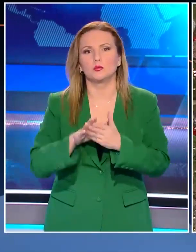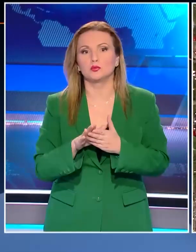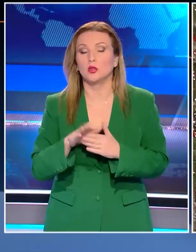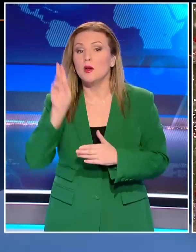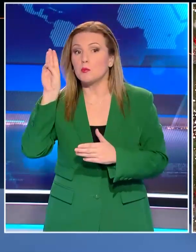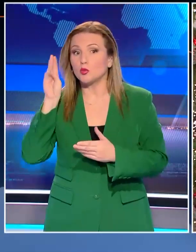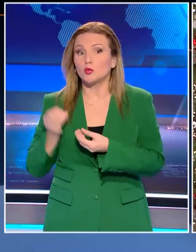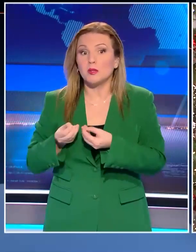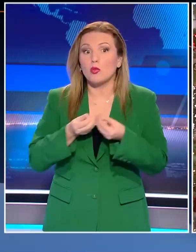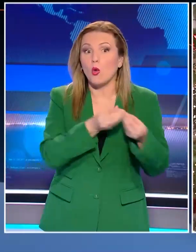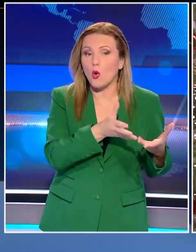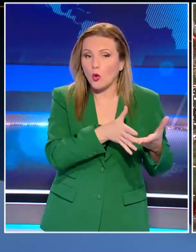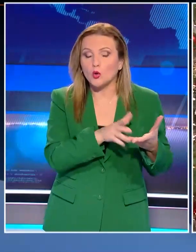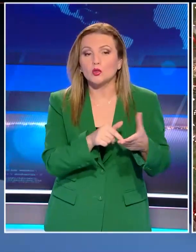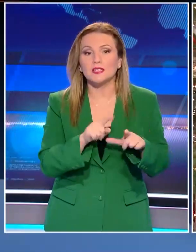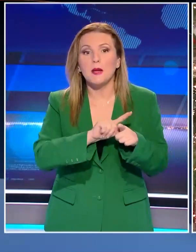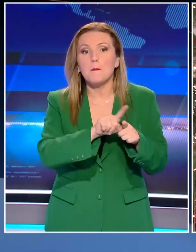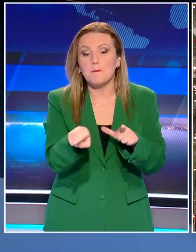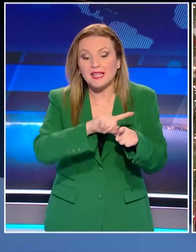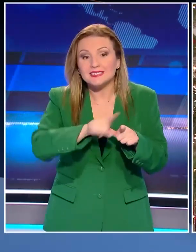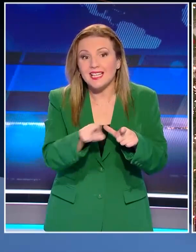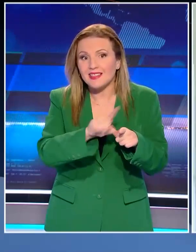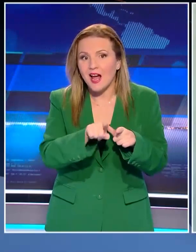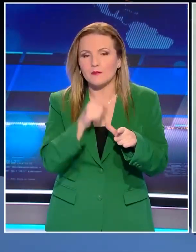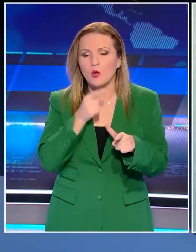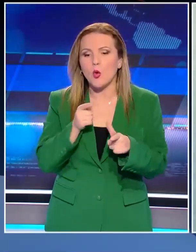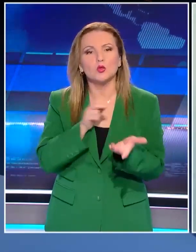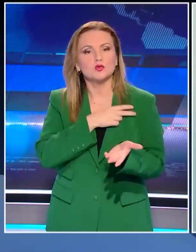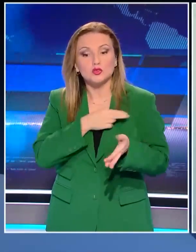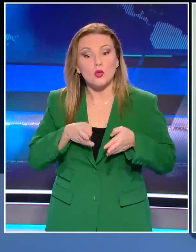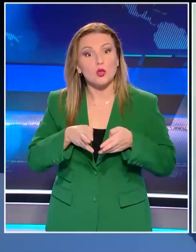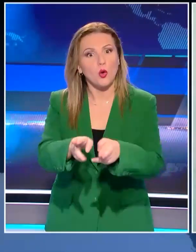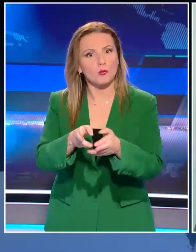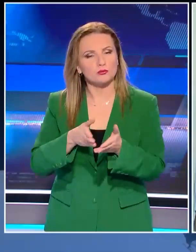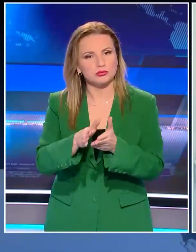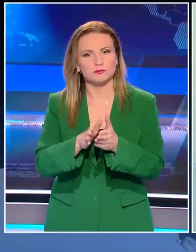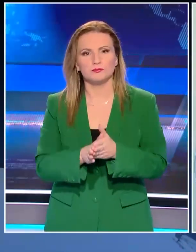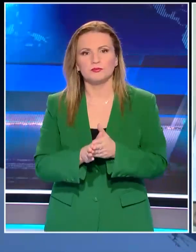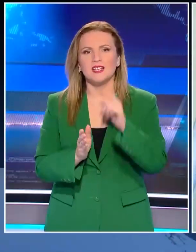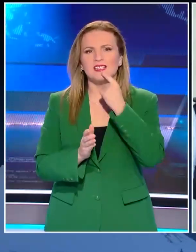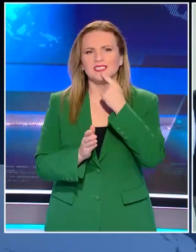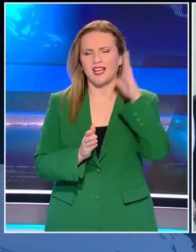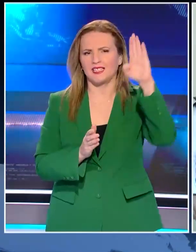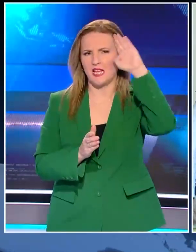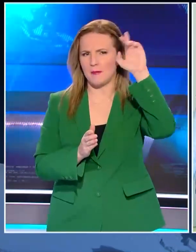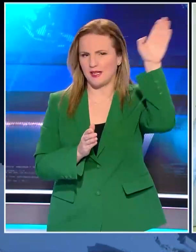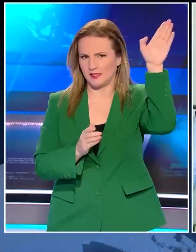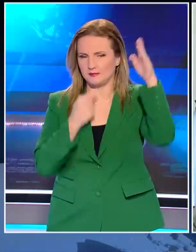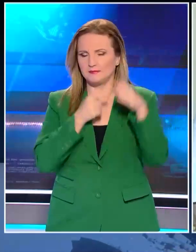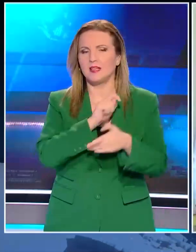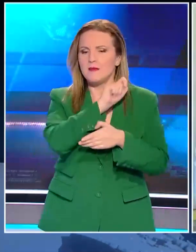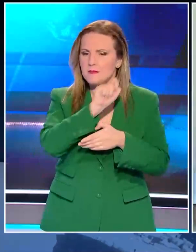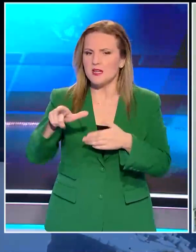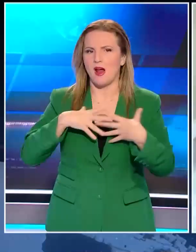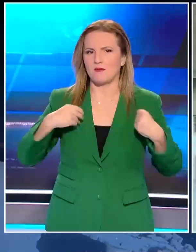θα δείξει. Αλλά δείχνει πάντα τη σωστή κατεύθυνση. Από τις Ηνωμένες Πολιτείες ο Στέφανος Κασελάκης έστειλε τις ευχές του στους Έλληνες